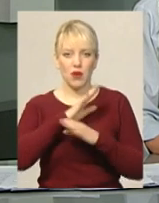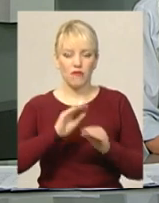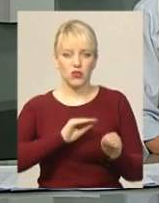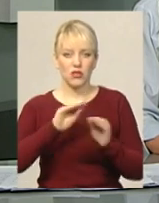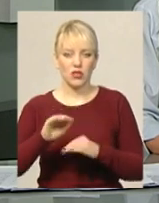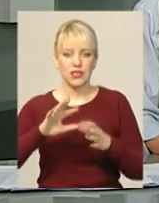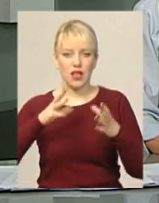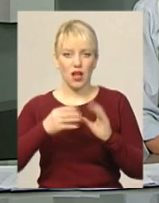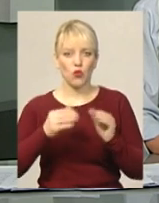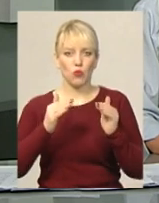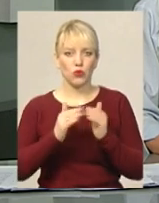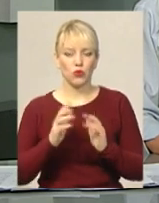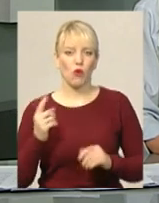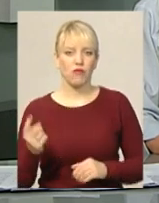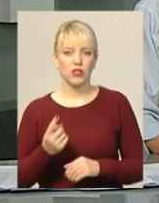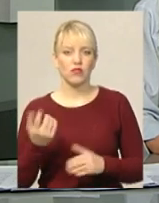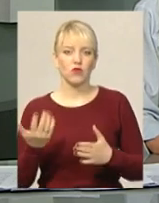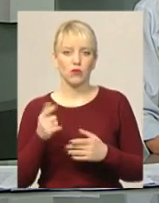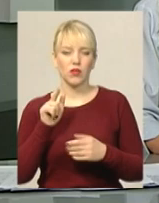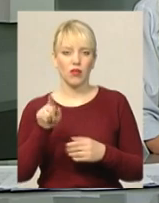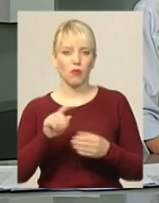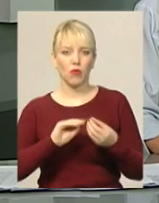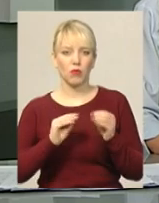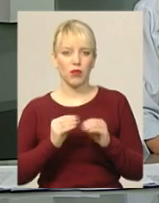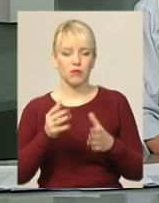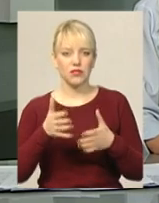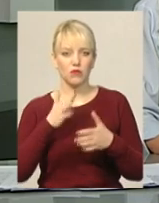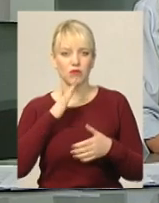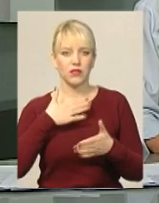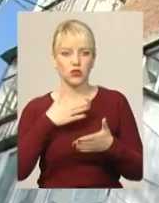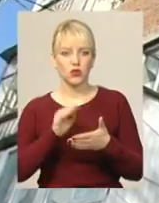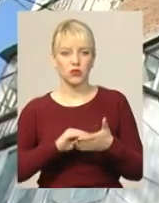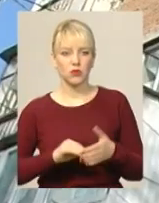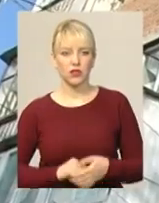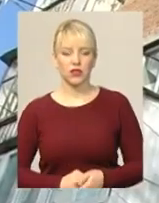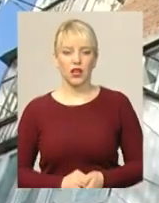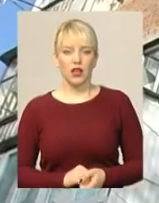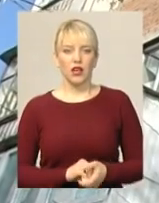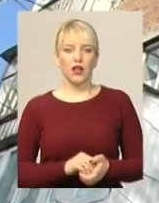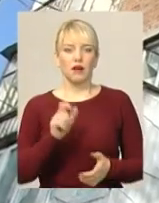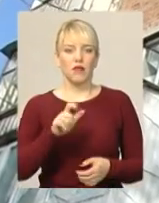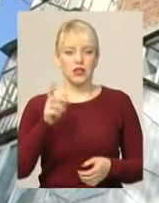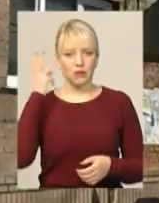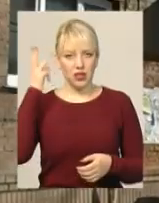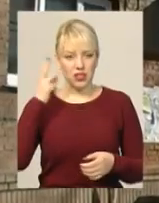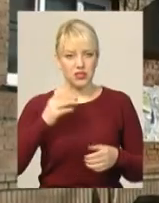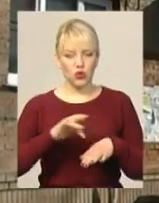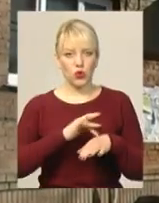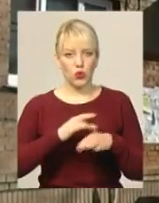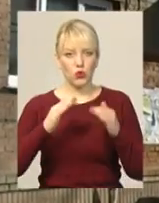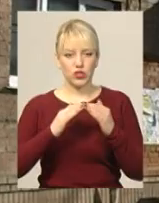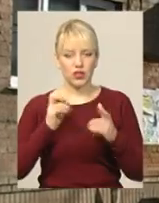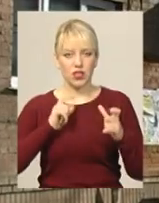загальнобудинковий лічильник. У чому ж там проблема, з'ясовувала Наталія Сідова Мешканці Хмельницької хрущівки, що на